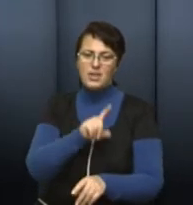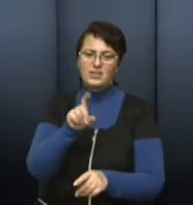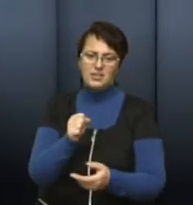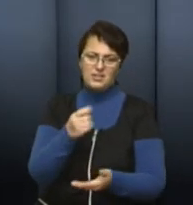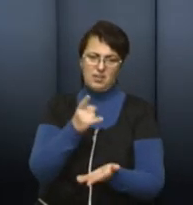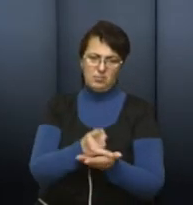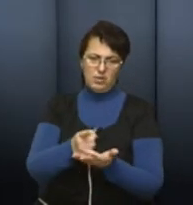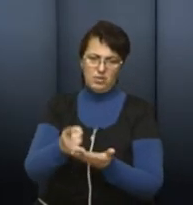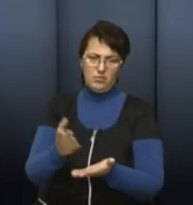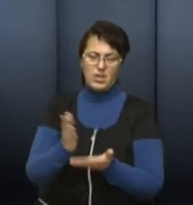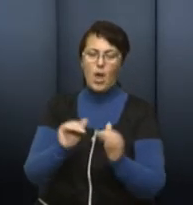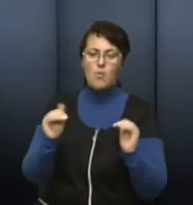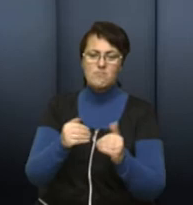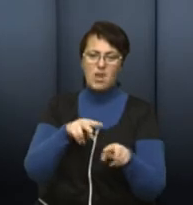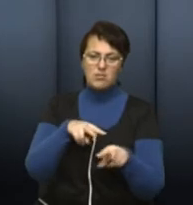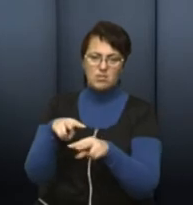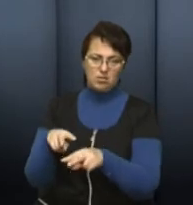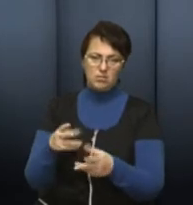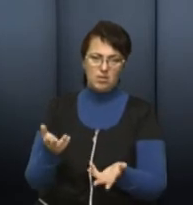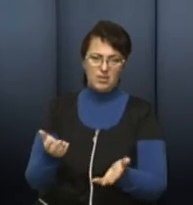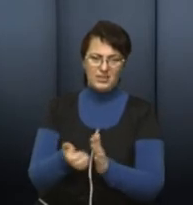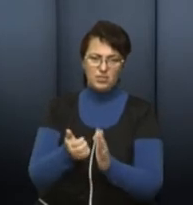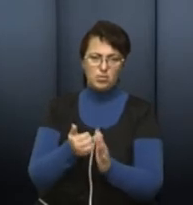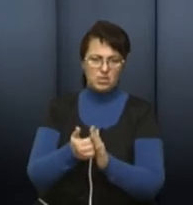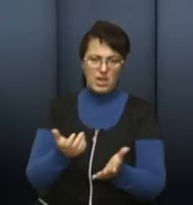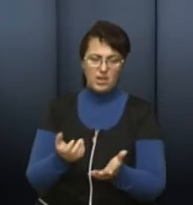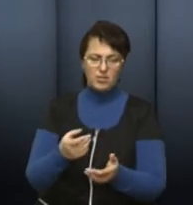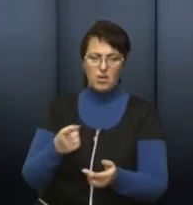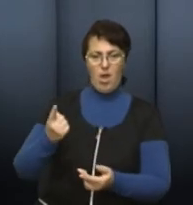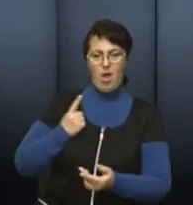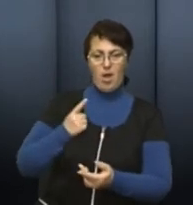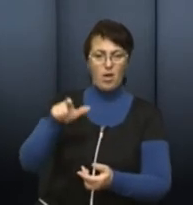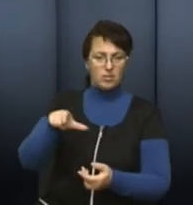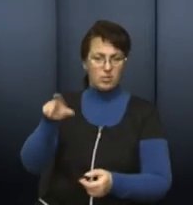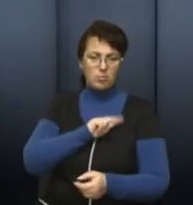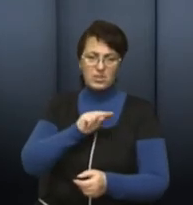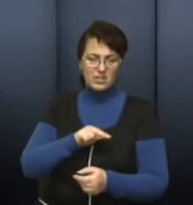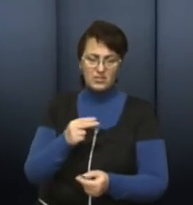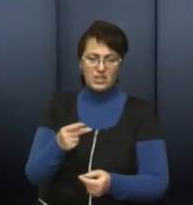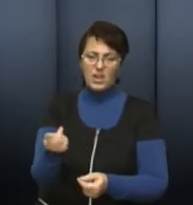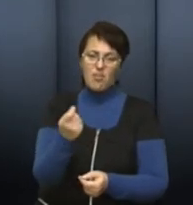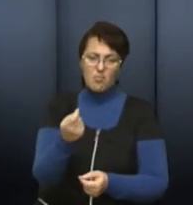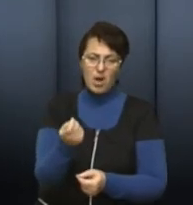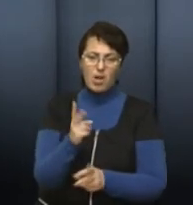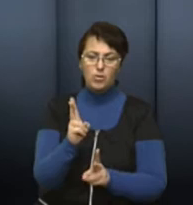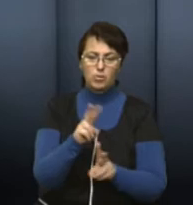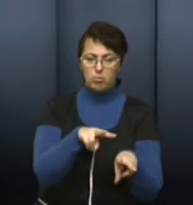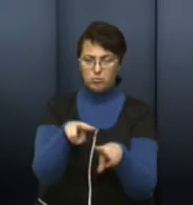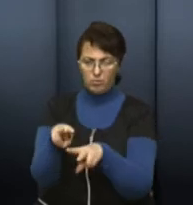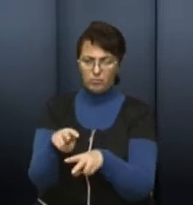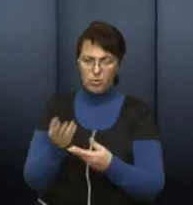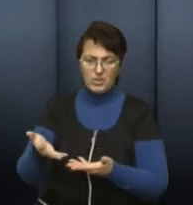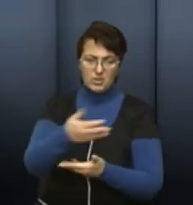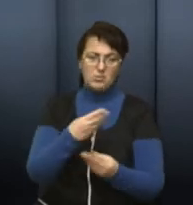обмежений контроль, і недостатньо інспекторів з паркування, які б могли контролювати. І через це для